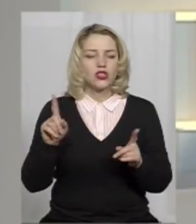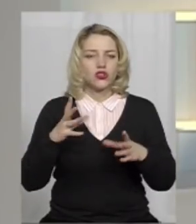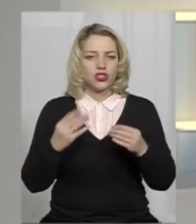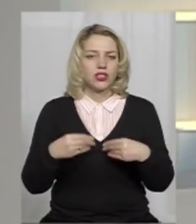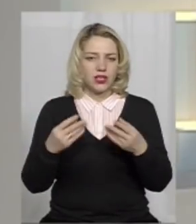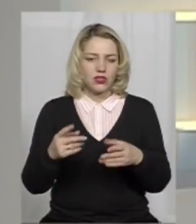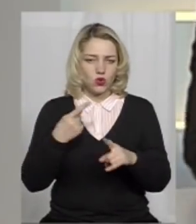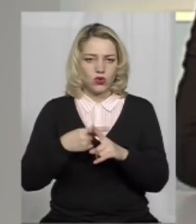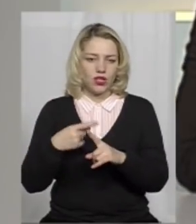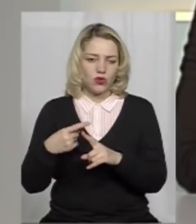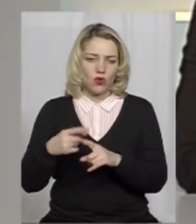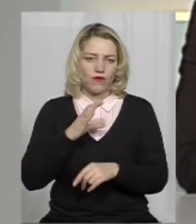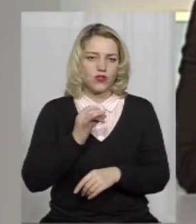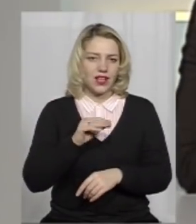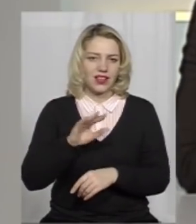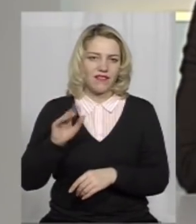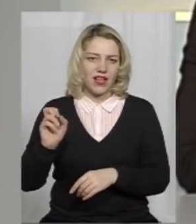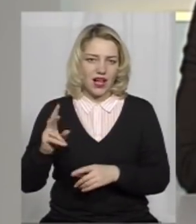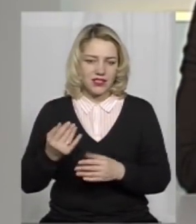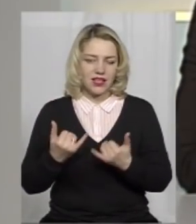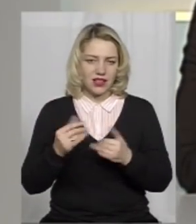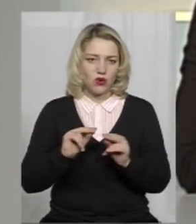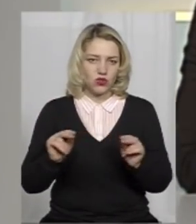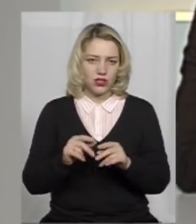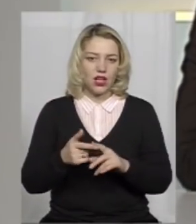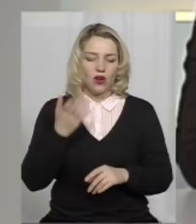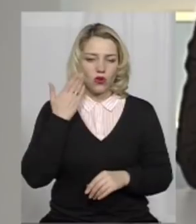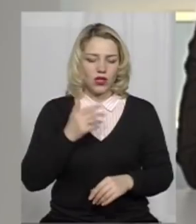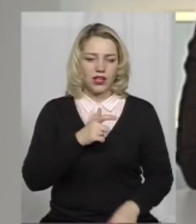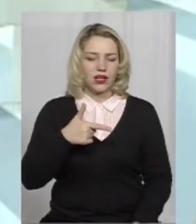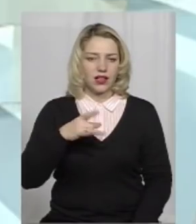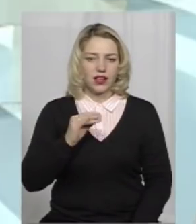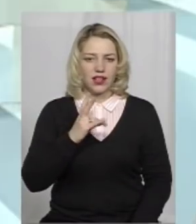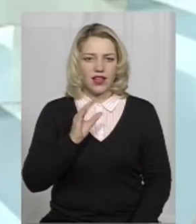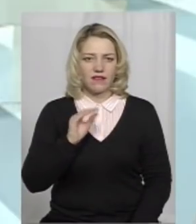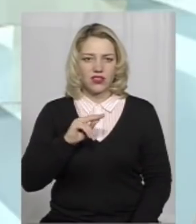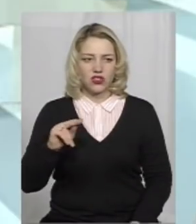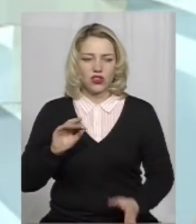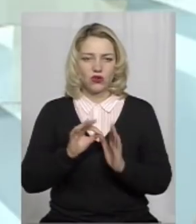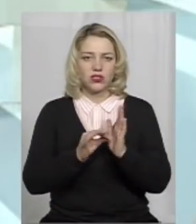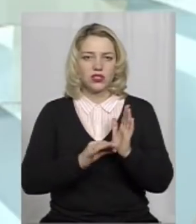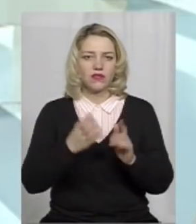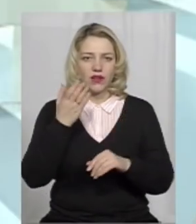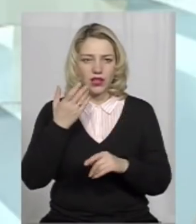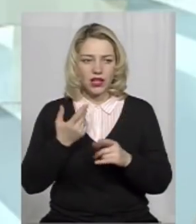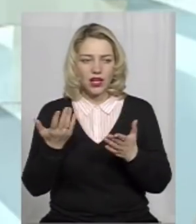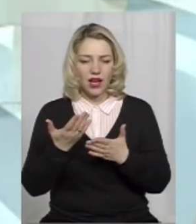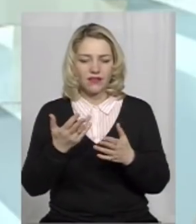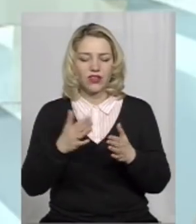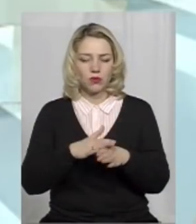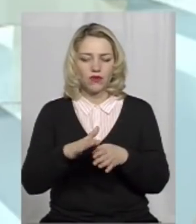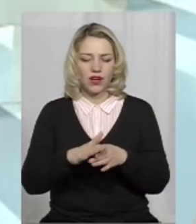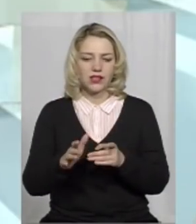власне вчителю? Коли Ліля Михайлівна Гриневич оцінювала, яким чином відбувається